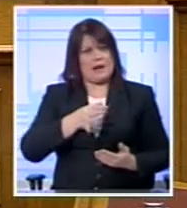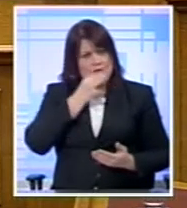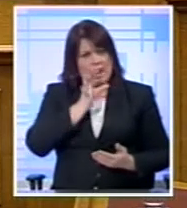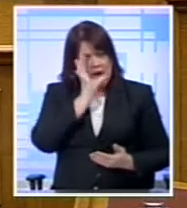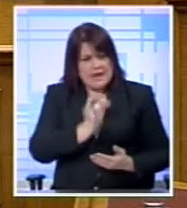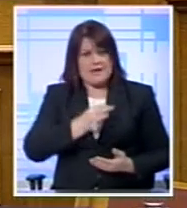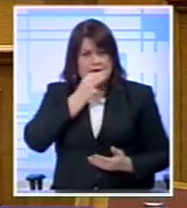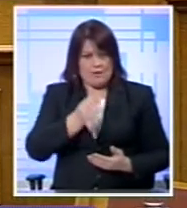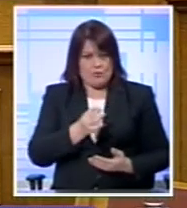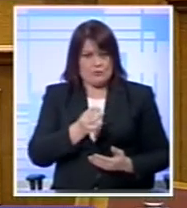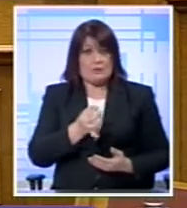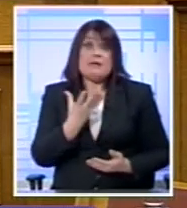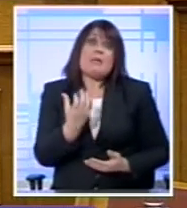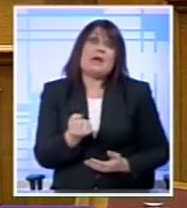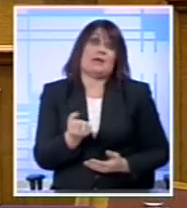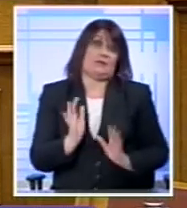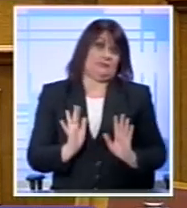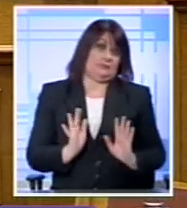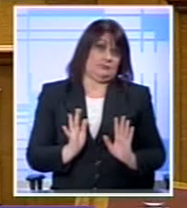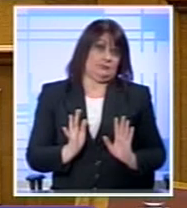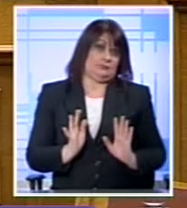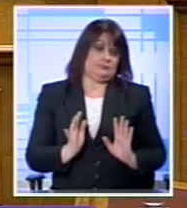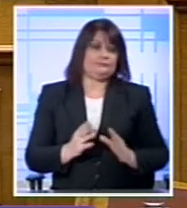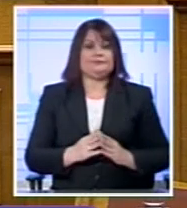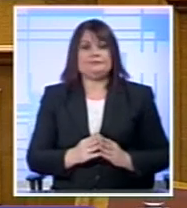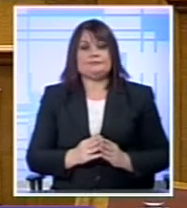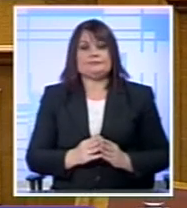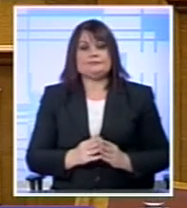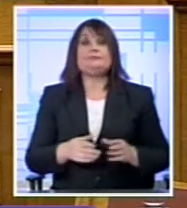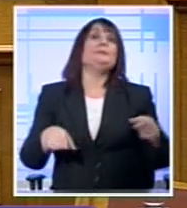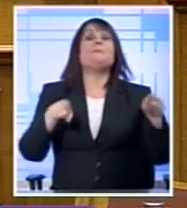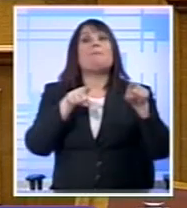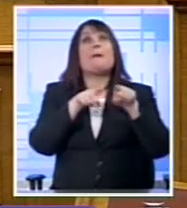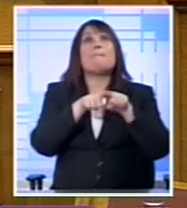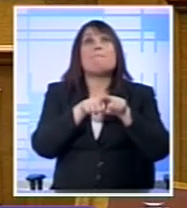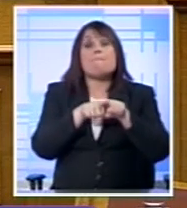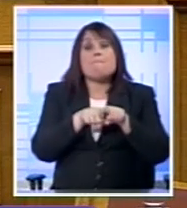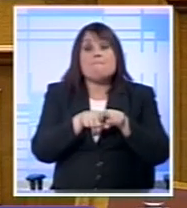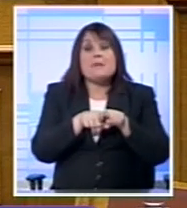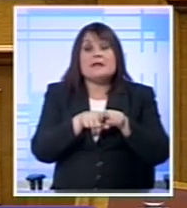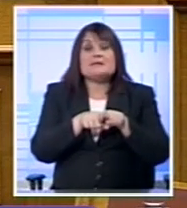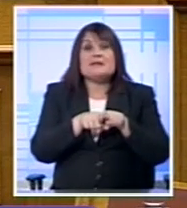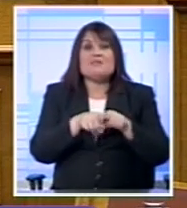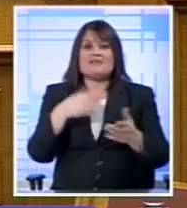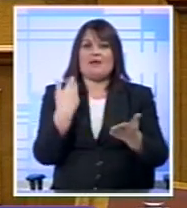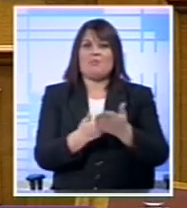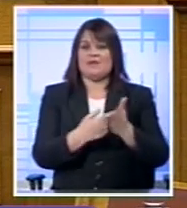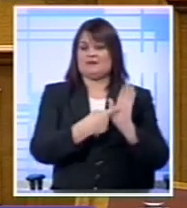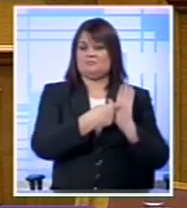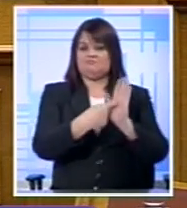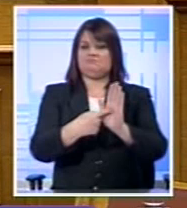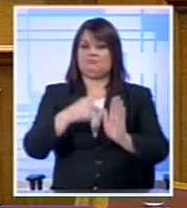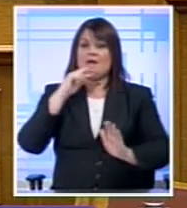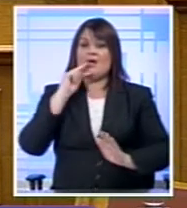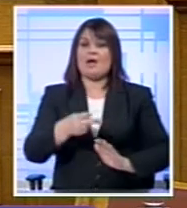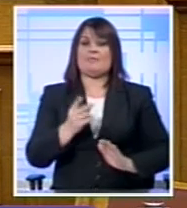συναδέλφους Είναι υπαρκτό Και θα δίναμε μαζί Μαζί με το λαό Μια αποσταμωτική απάντηση Αλλά